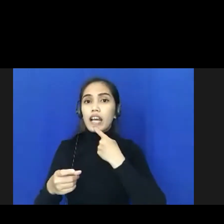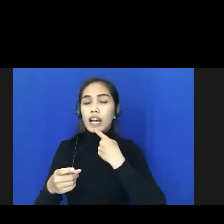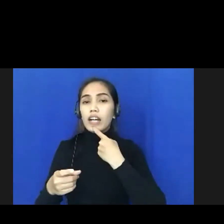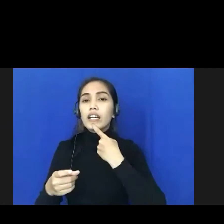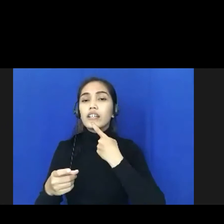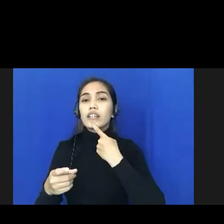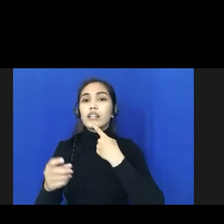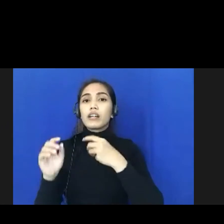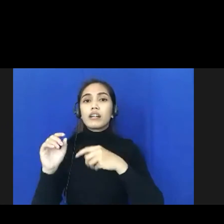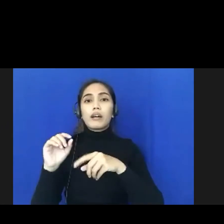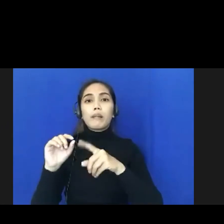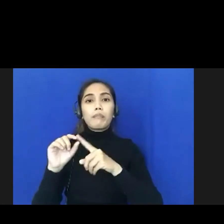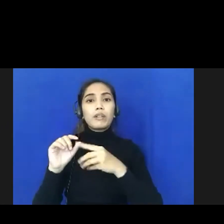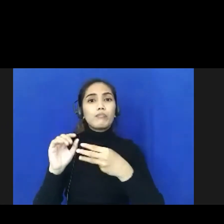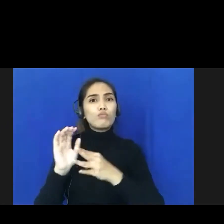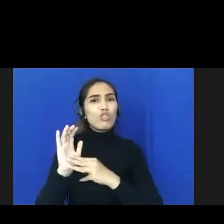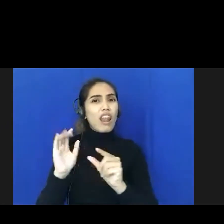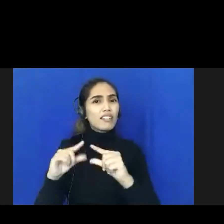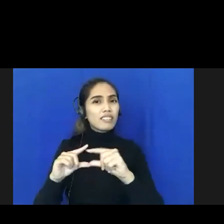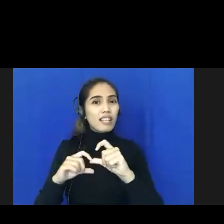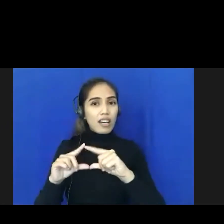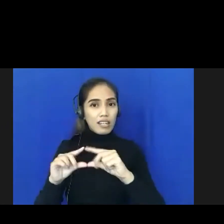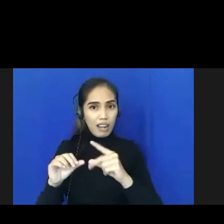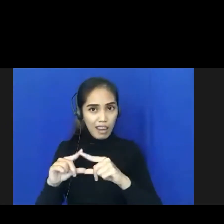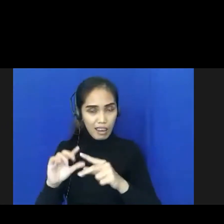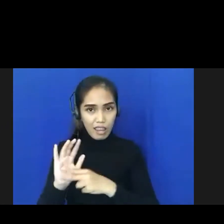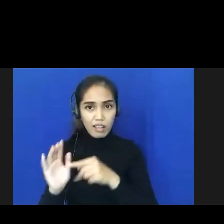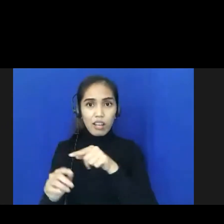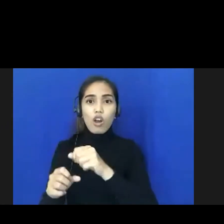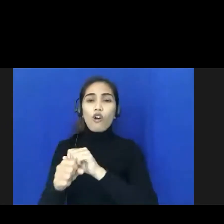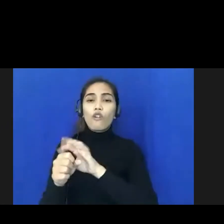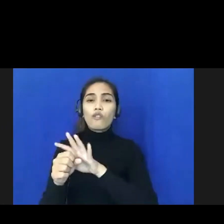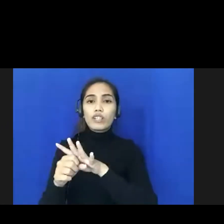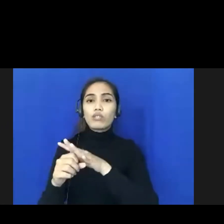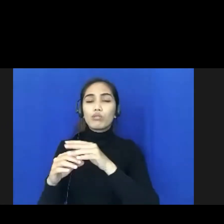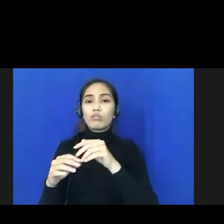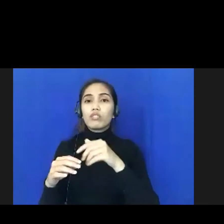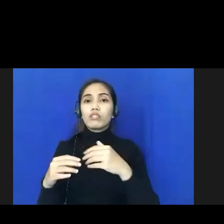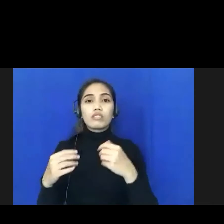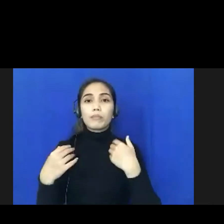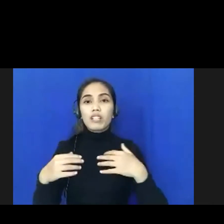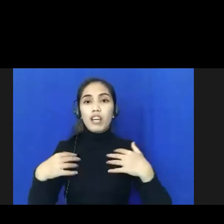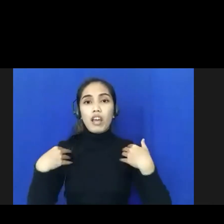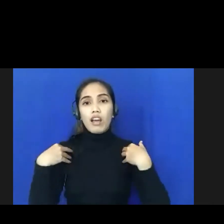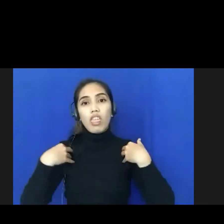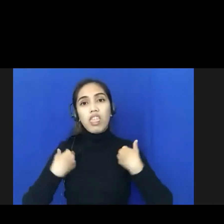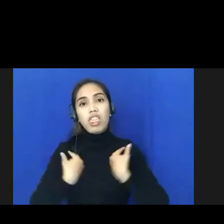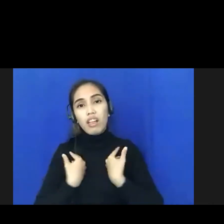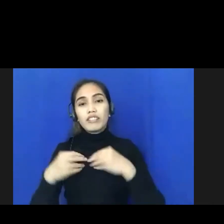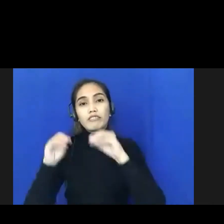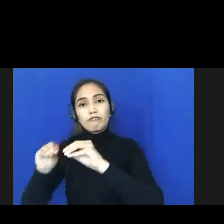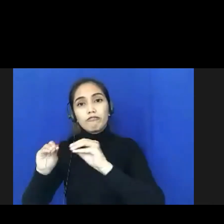dan pengumuman secara protokol COVID itu membutuhkan energi yang tidak sedikit ya karena apa